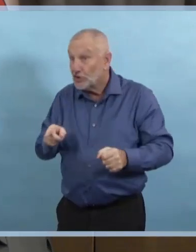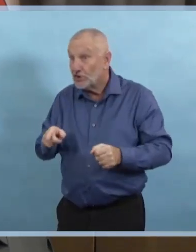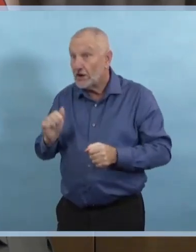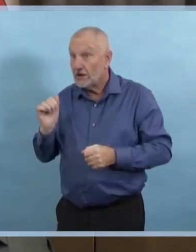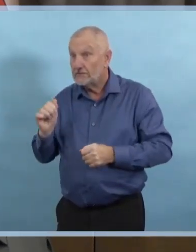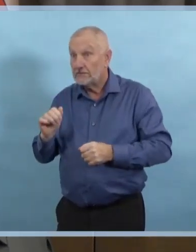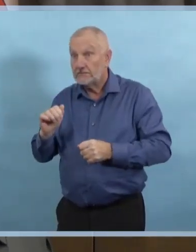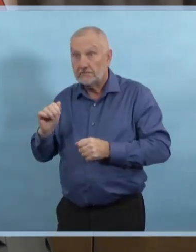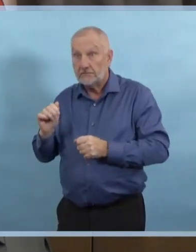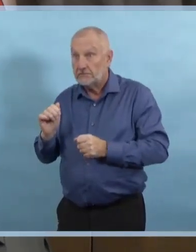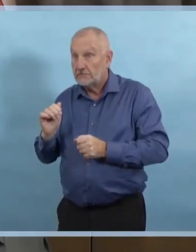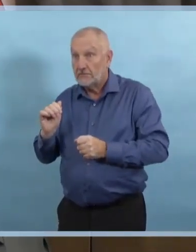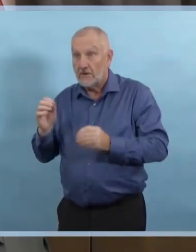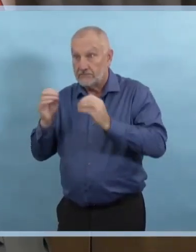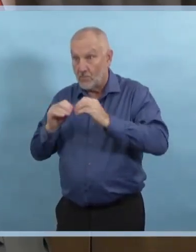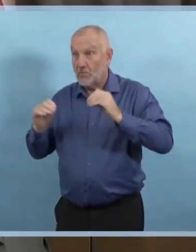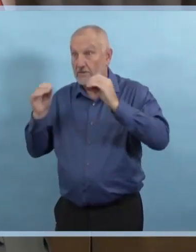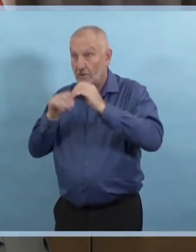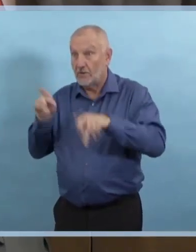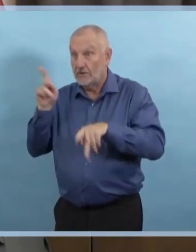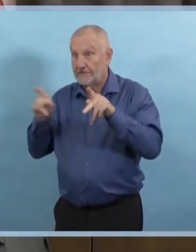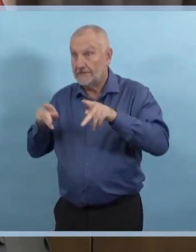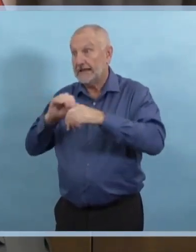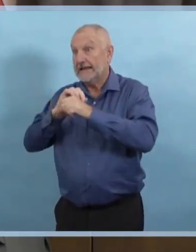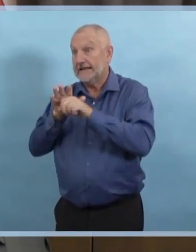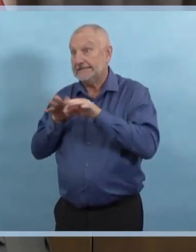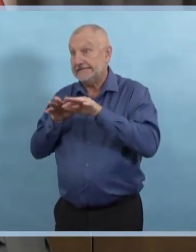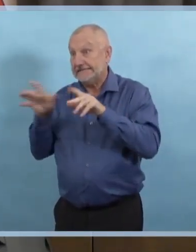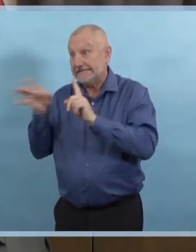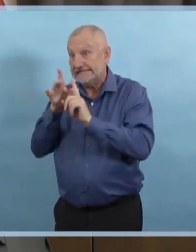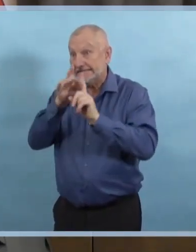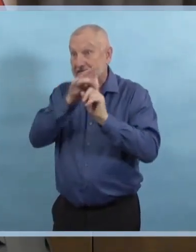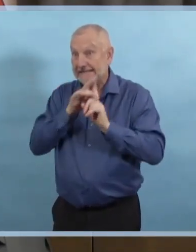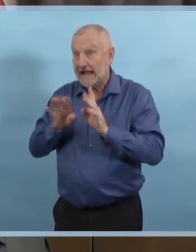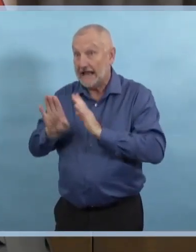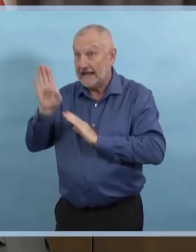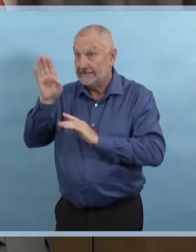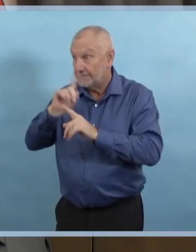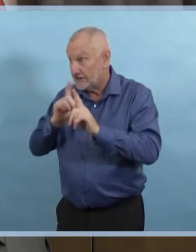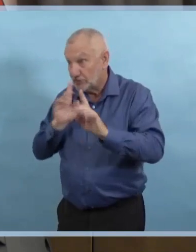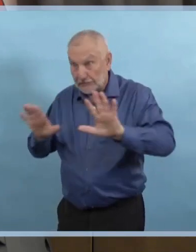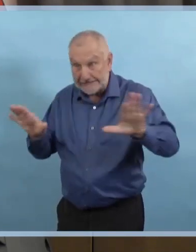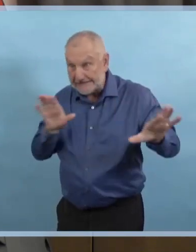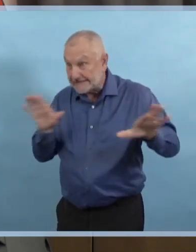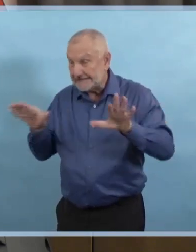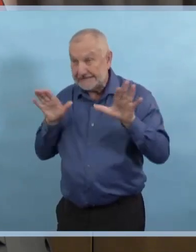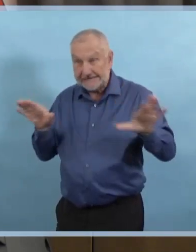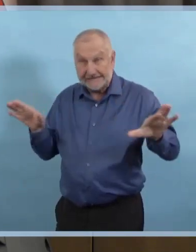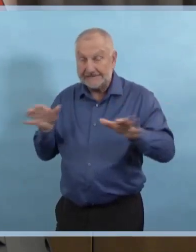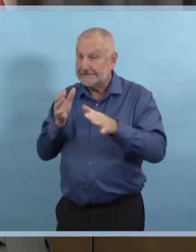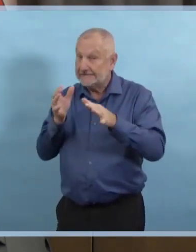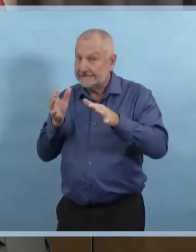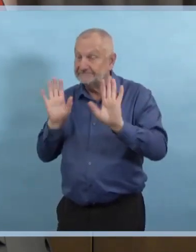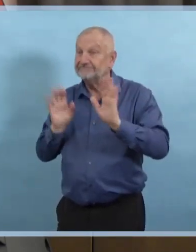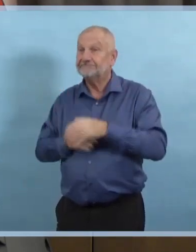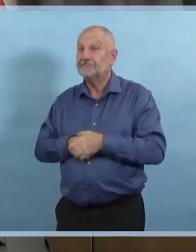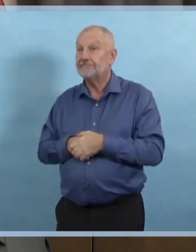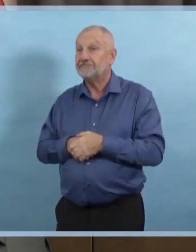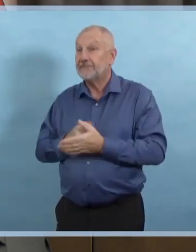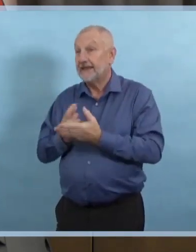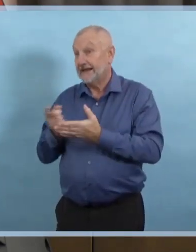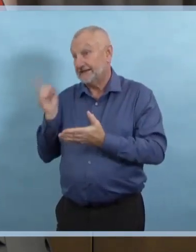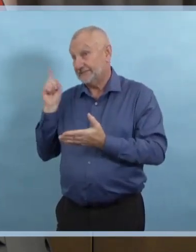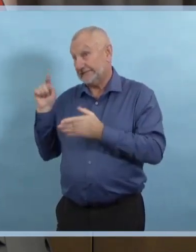Dans la semaine dernière, le nombre de Manitobains au Manitoba avec la COVID-19 a augmenté de façon drastique